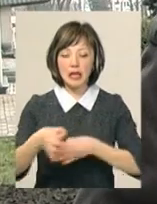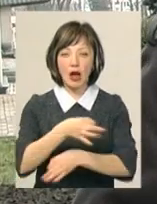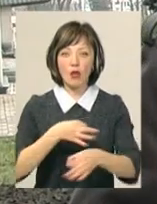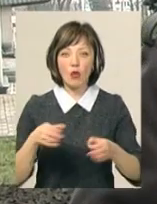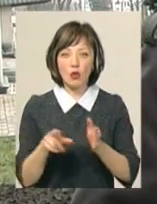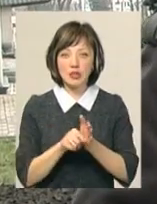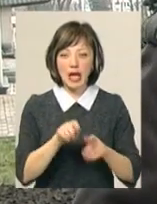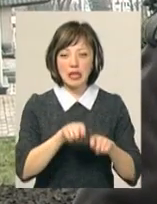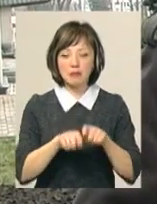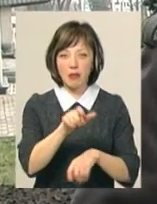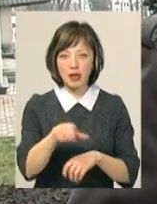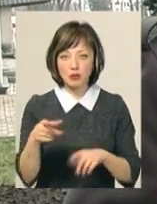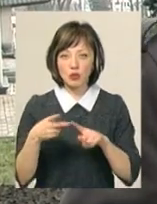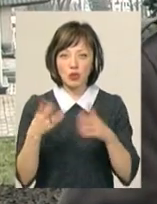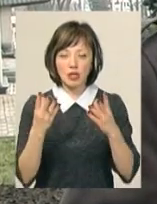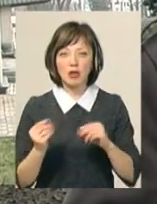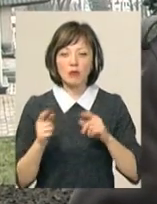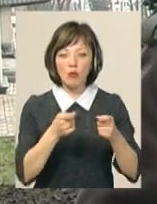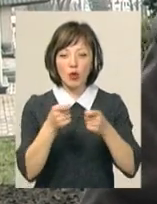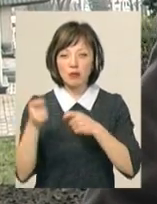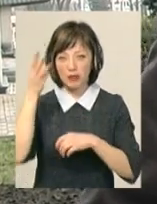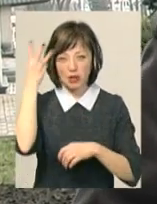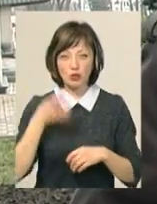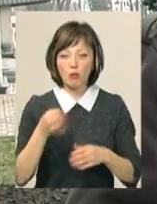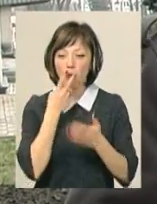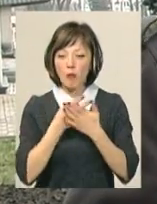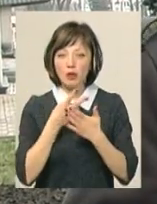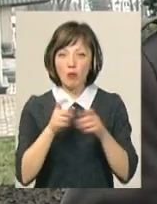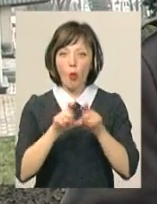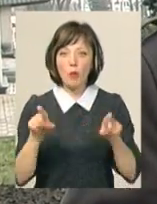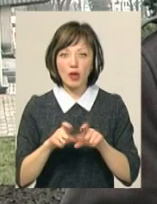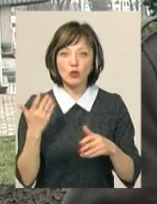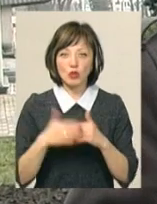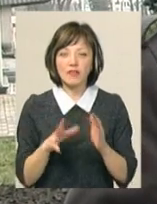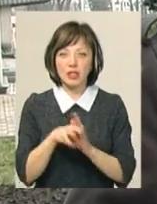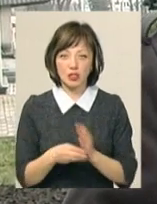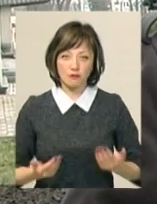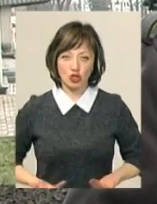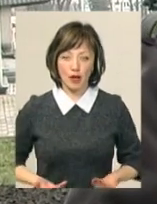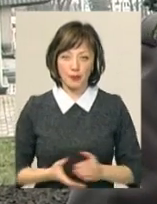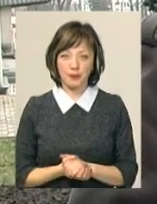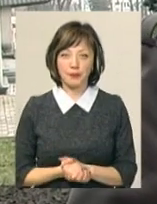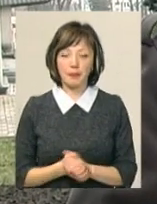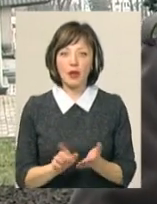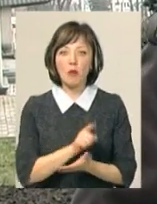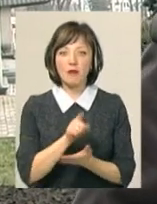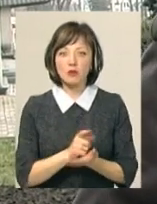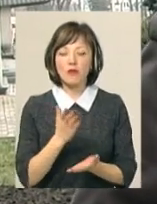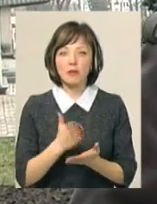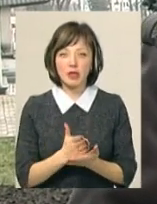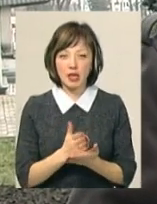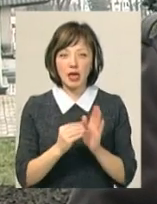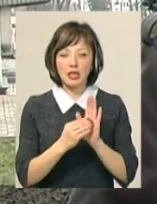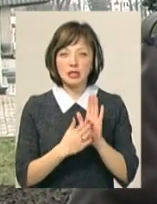з експертами, а другий день ми поїздимо по Хмельницькій області і побачимо ті об'єкти, які вже втілені в життя. Обов'язково є також